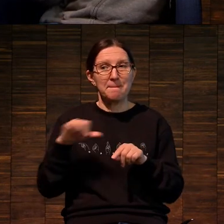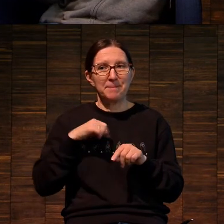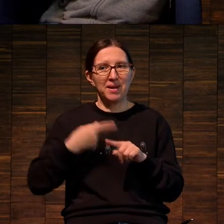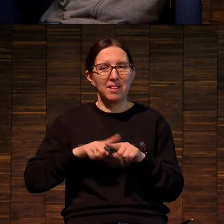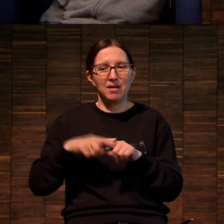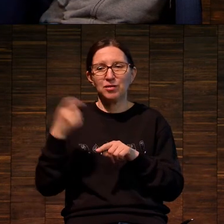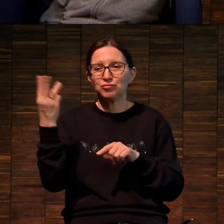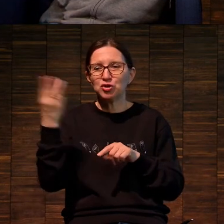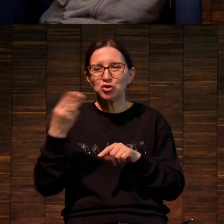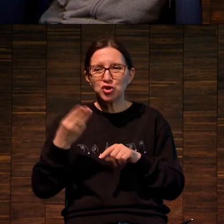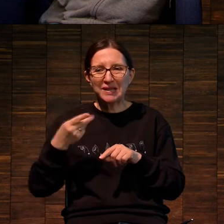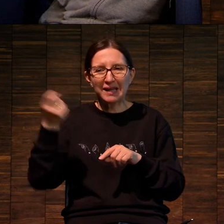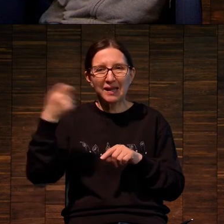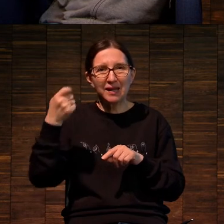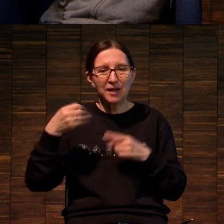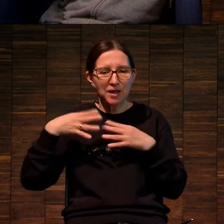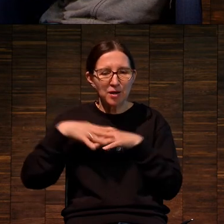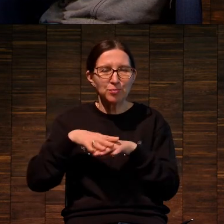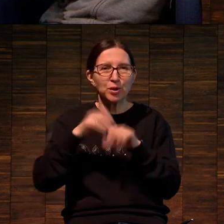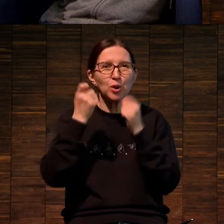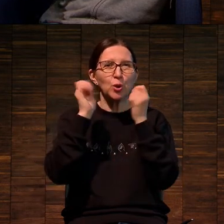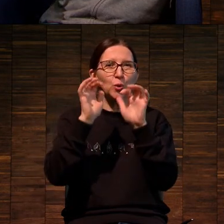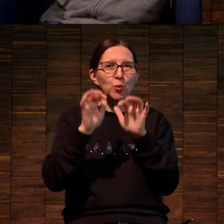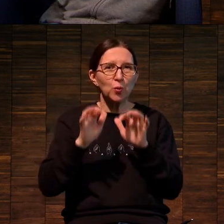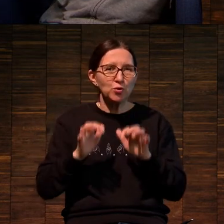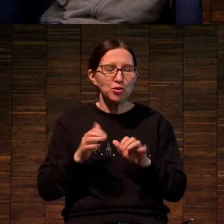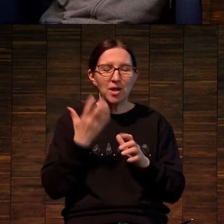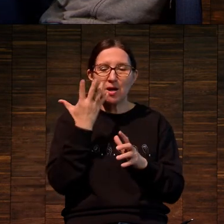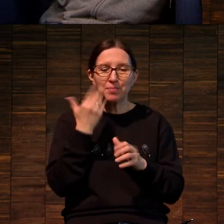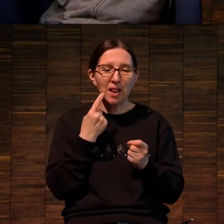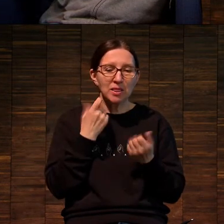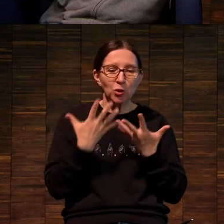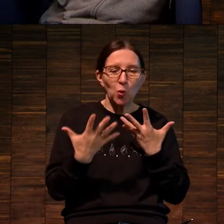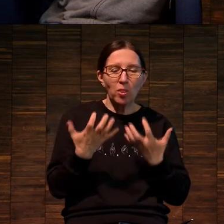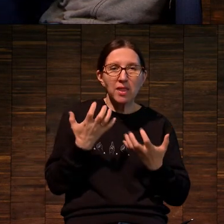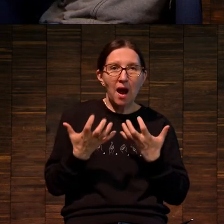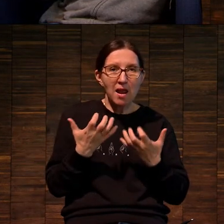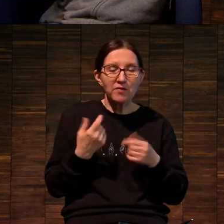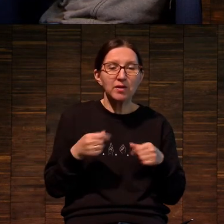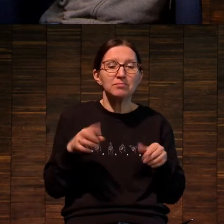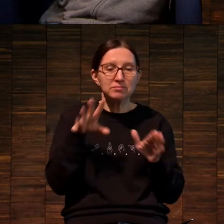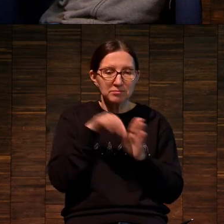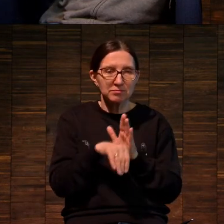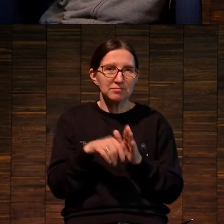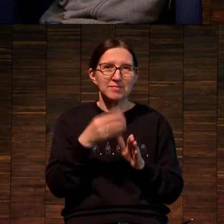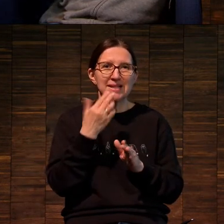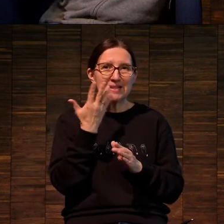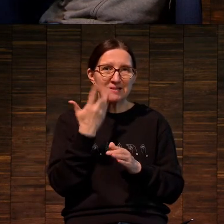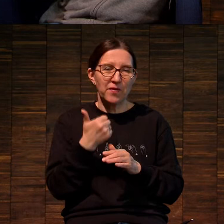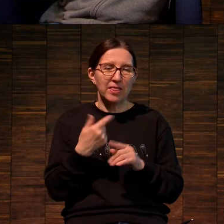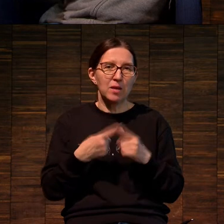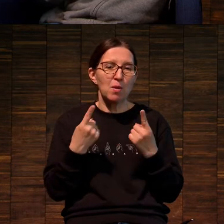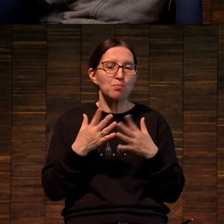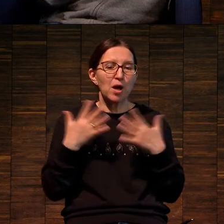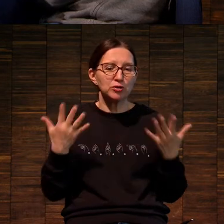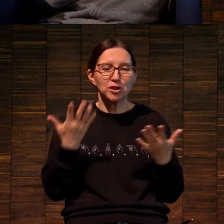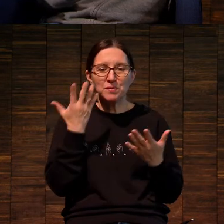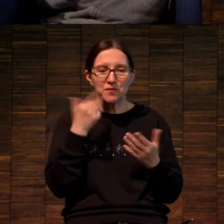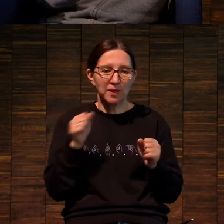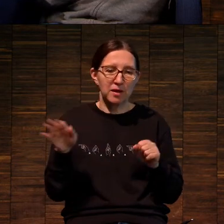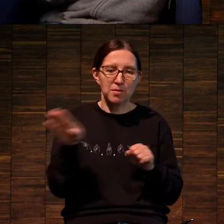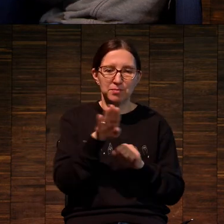и точечного, и тонального рисования с большими цветными